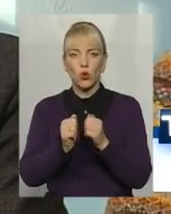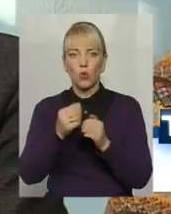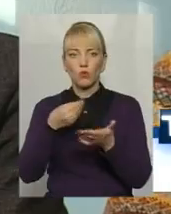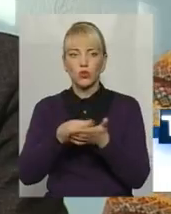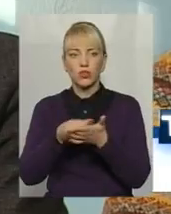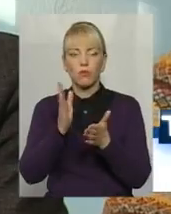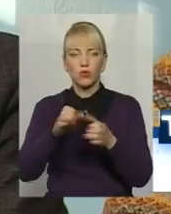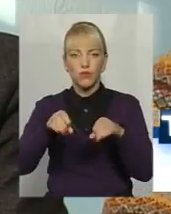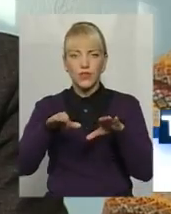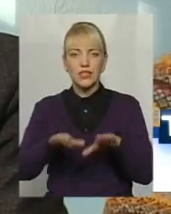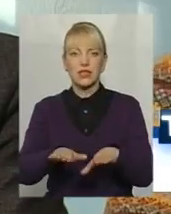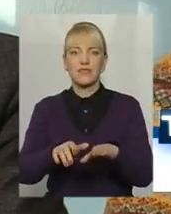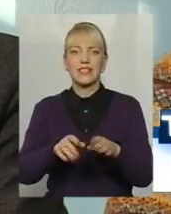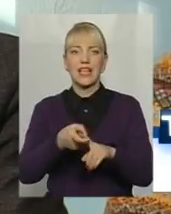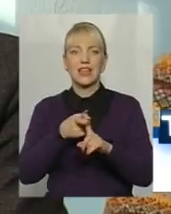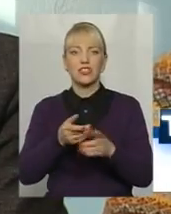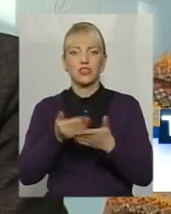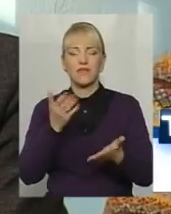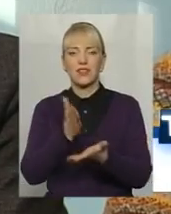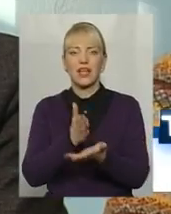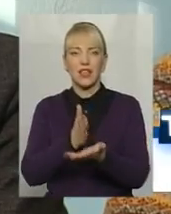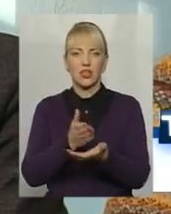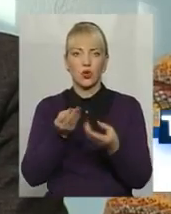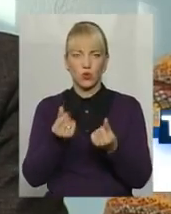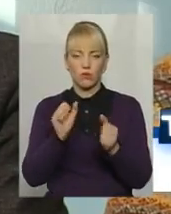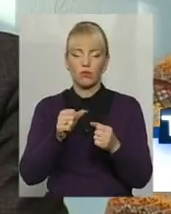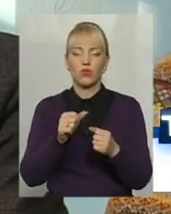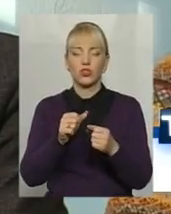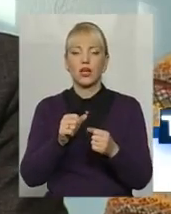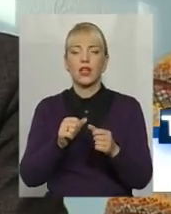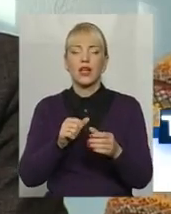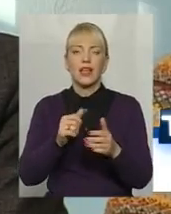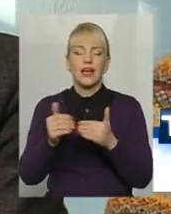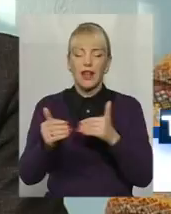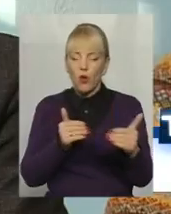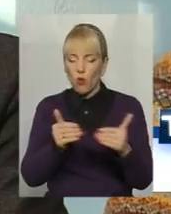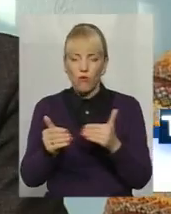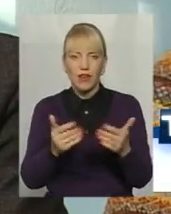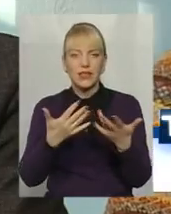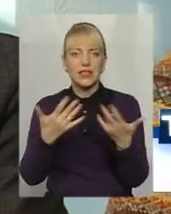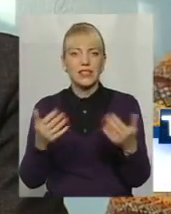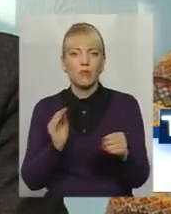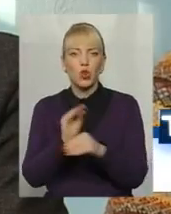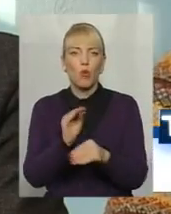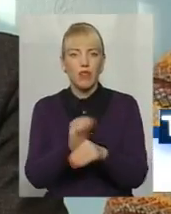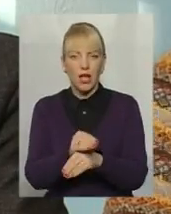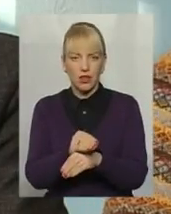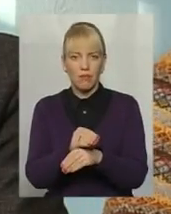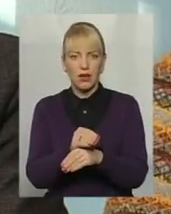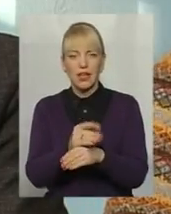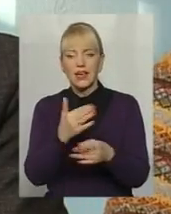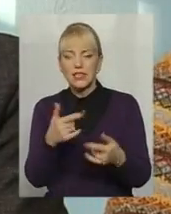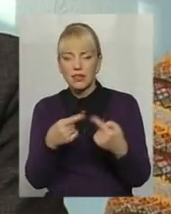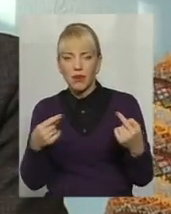в залежності від наявності коштів. Тобто можна регулювати різними доплатами, іншими речами, в залежності від